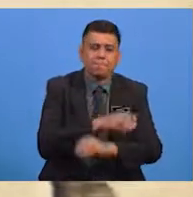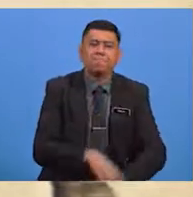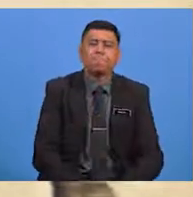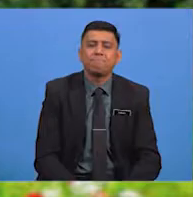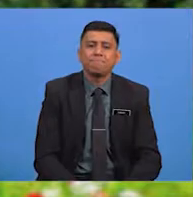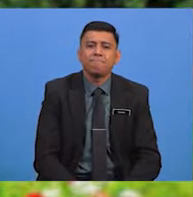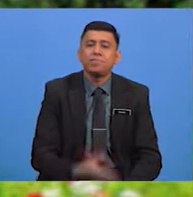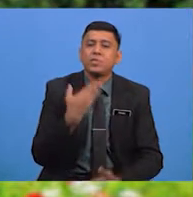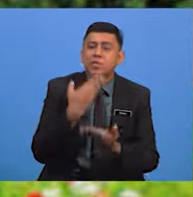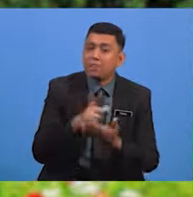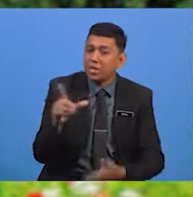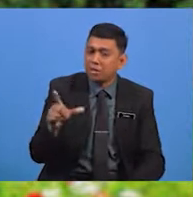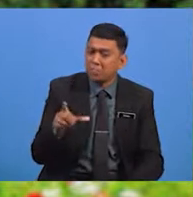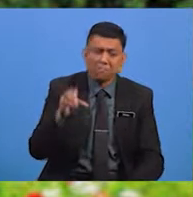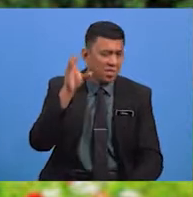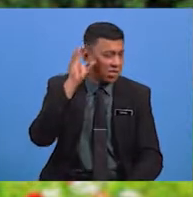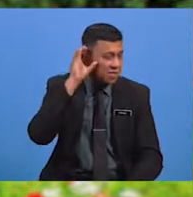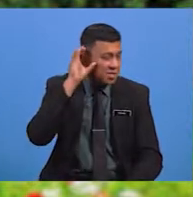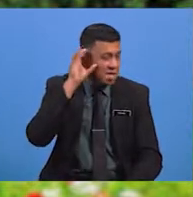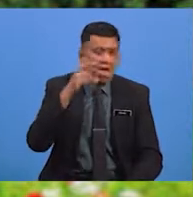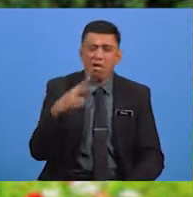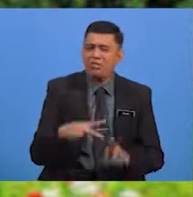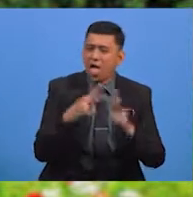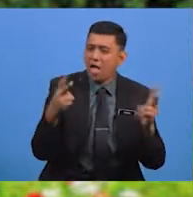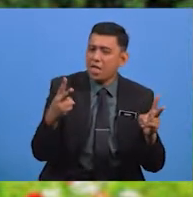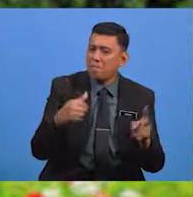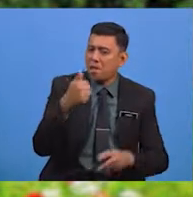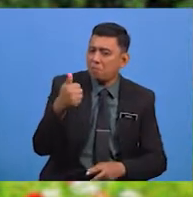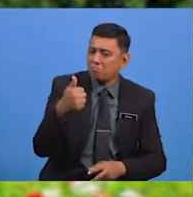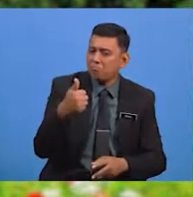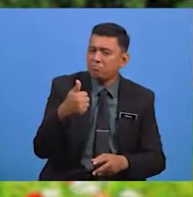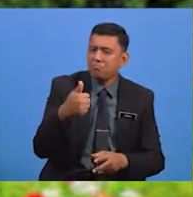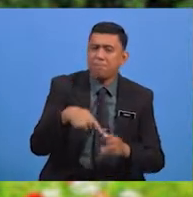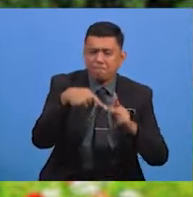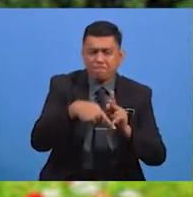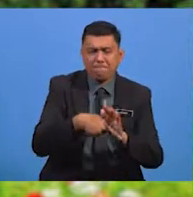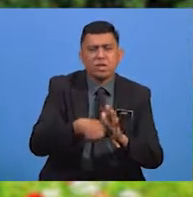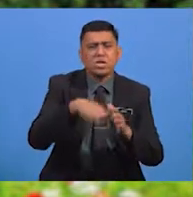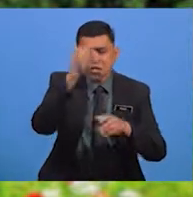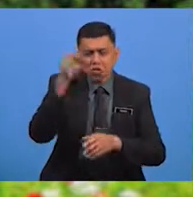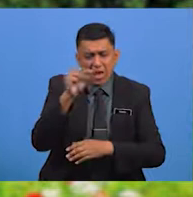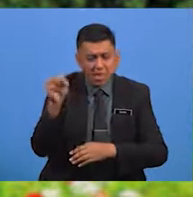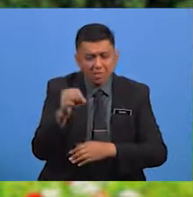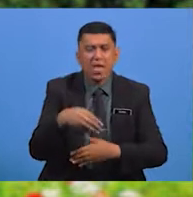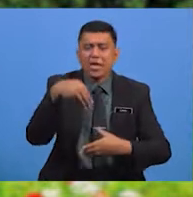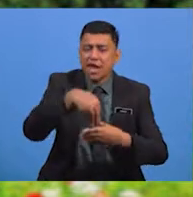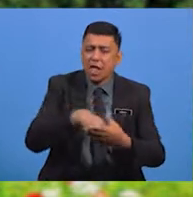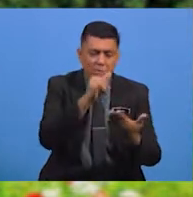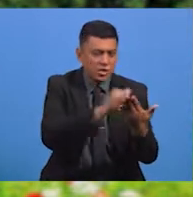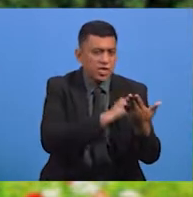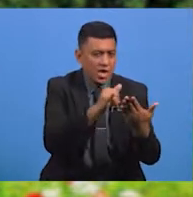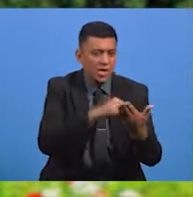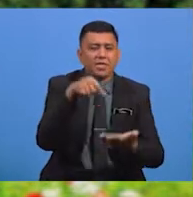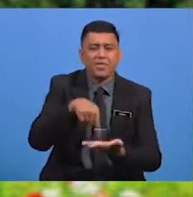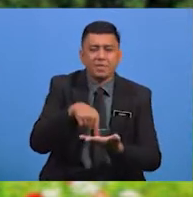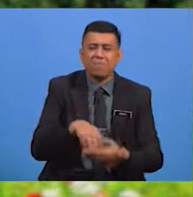Baiklah Kedengaran Begitu Menarik Persoalan Yang Ingin Diungkapkan Dalam Syair Burung Nuri Ini